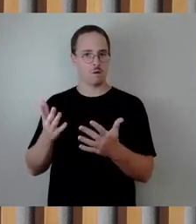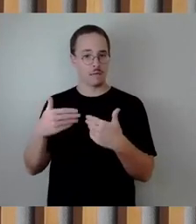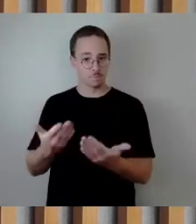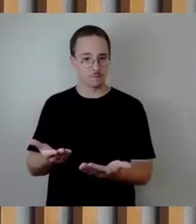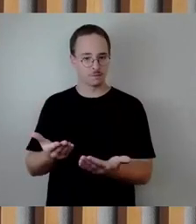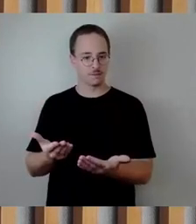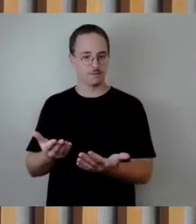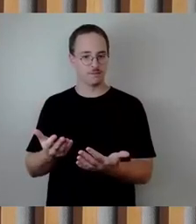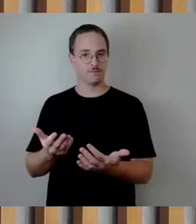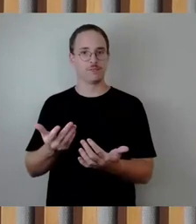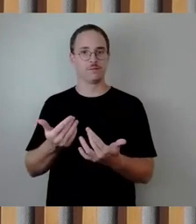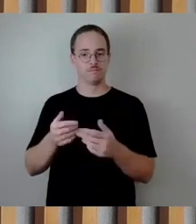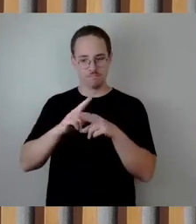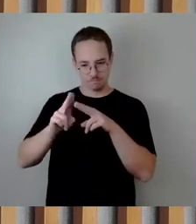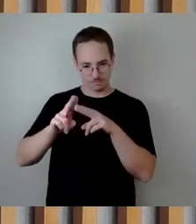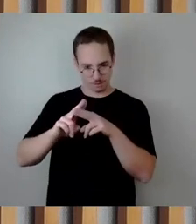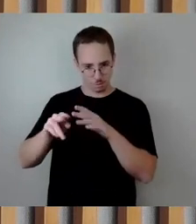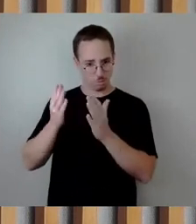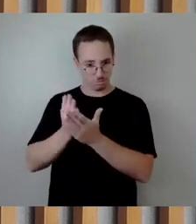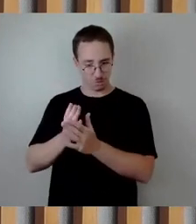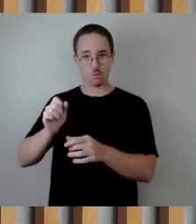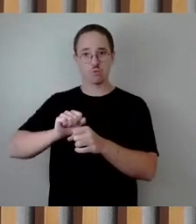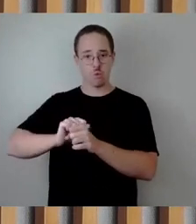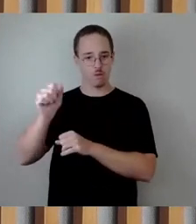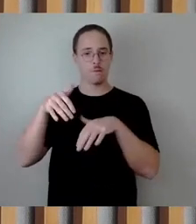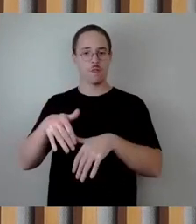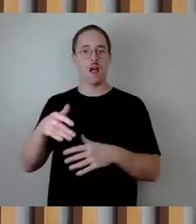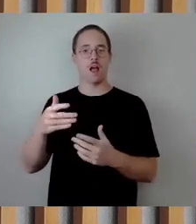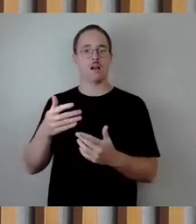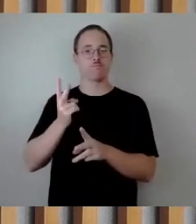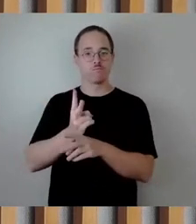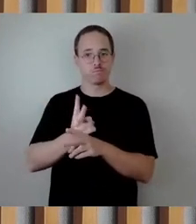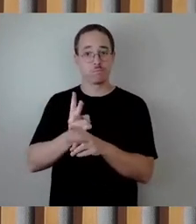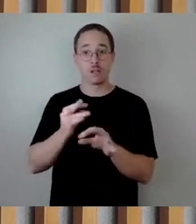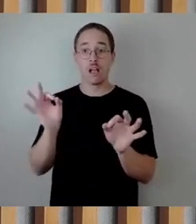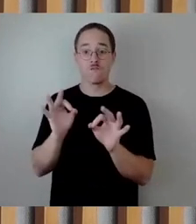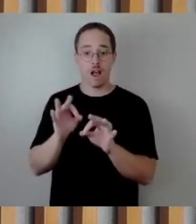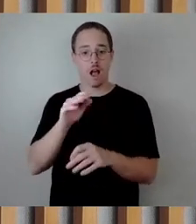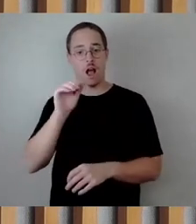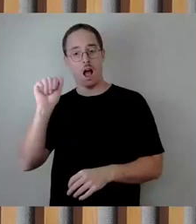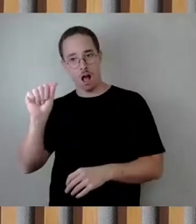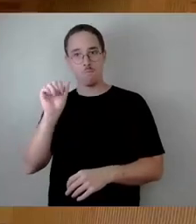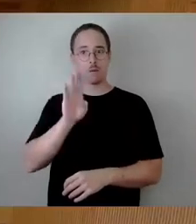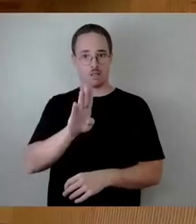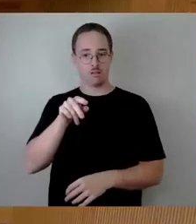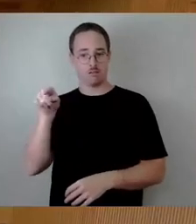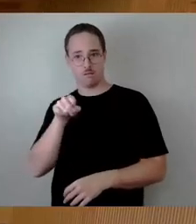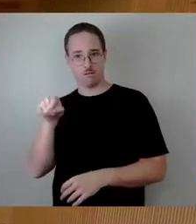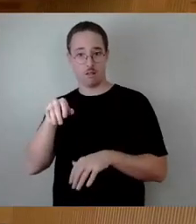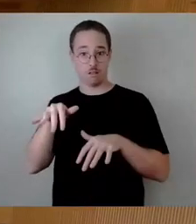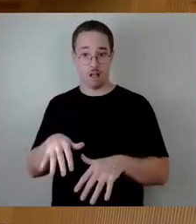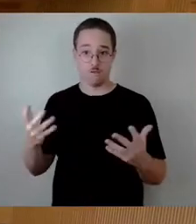vorgenommenen Sanierungen auch von den Brückenzügen A und B aus? Ich denke, Frau Prüfer ist da.